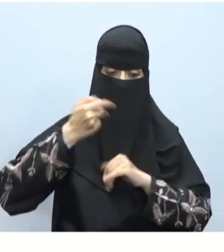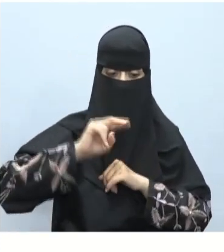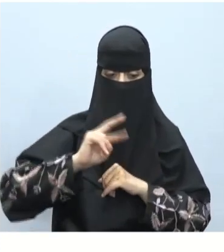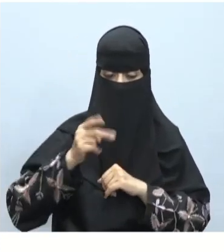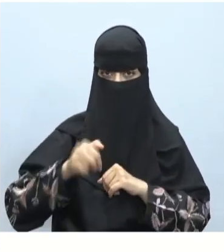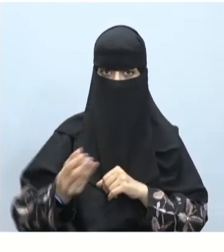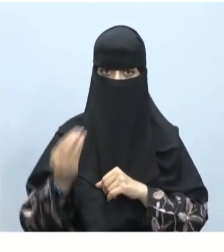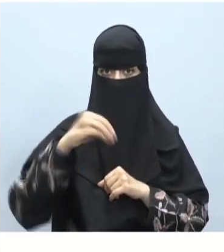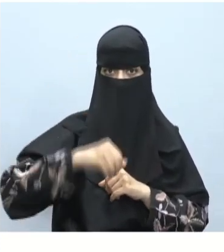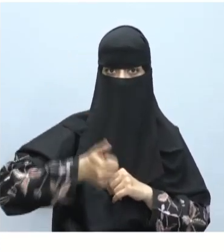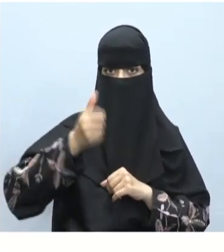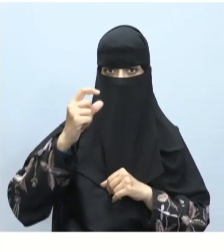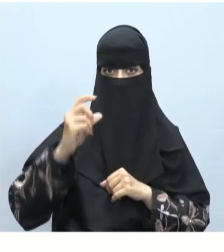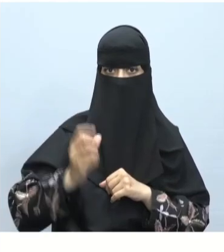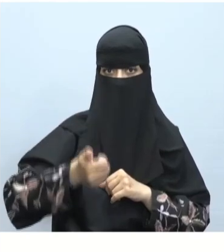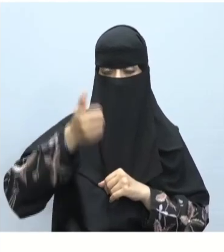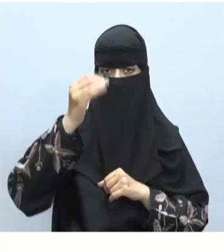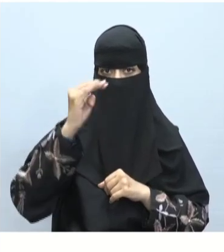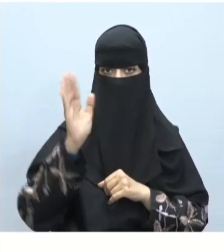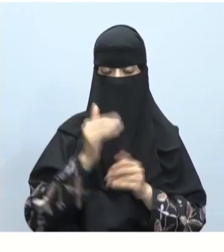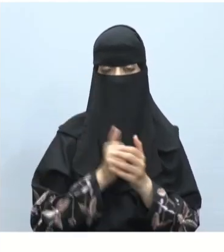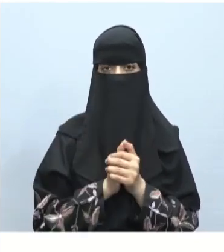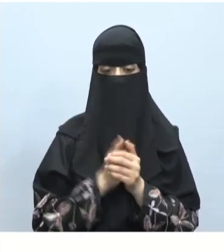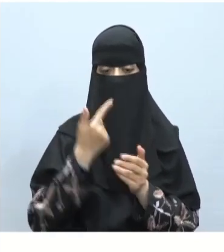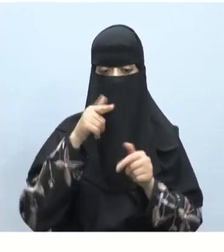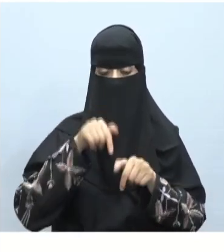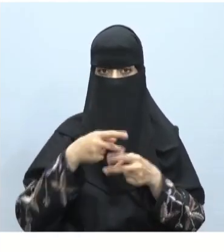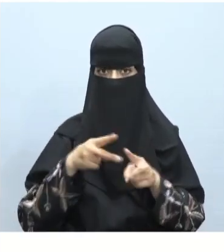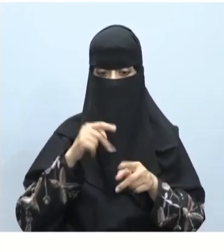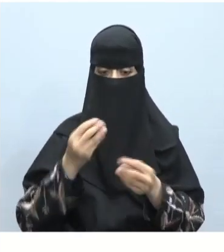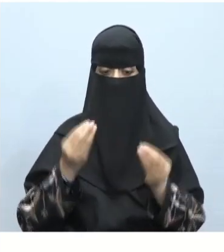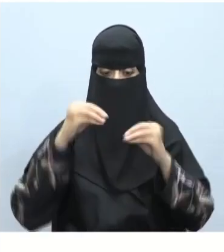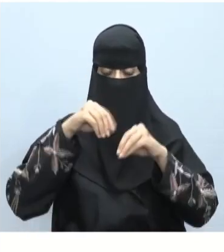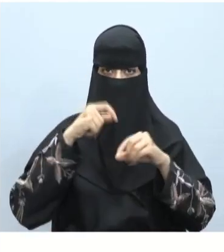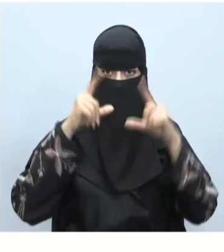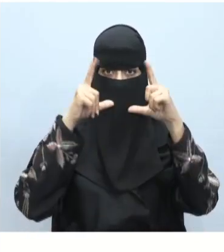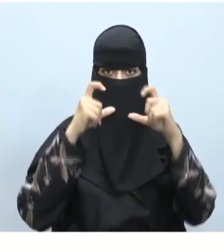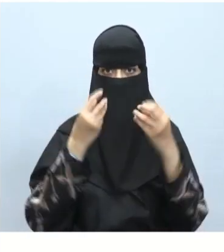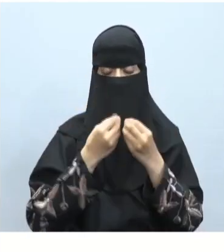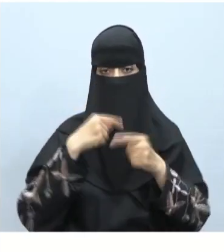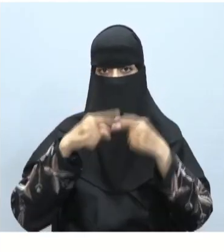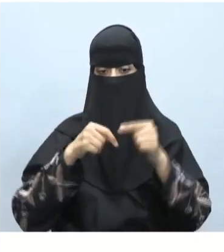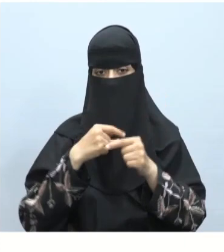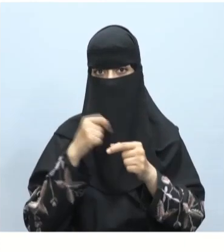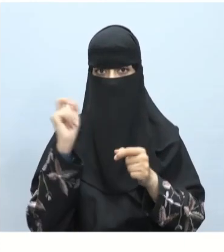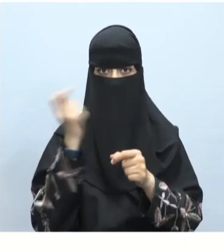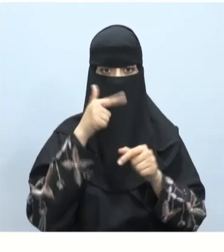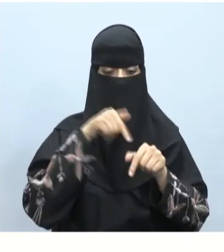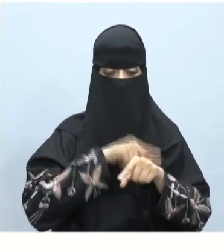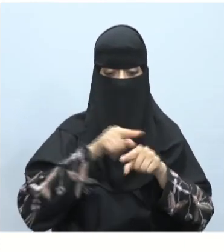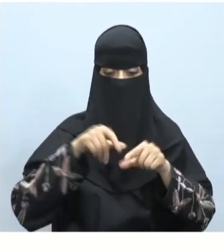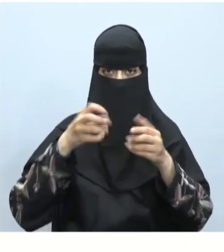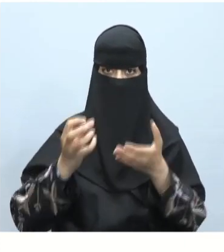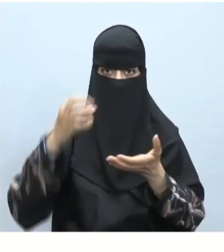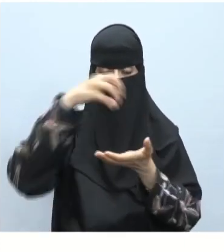على أيقونة إدراج وسيتم إدراج الصورة بشكل مباشر إلى